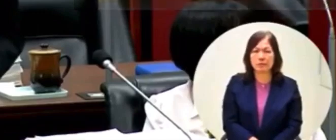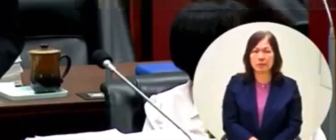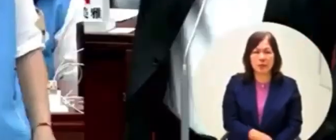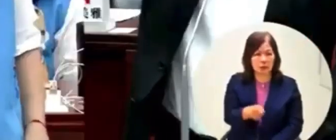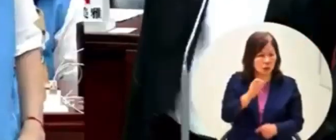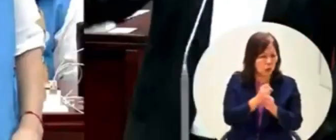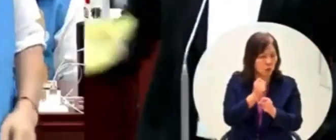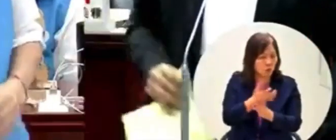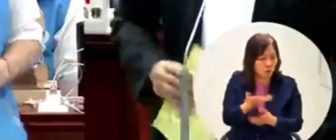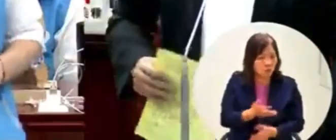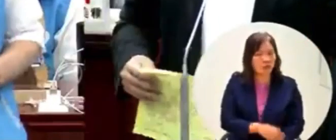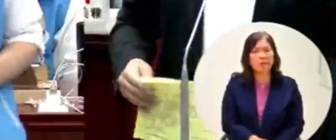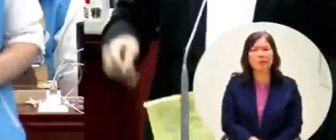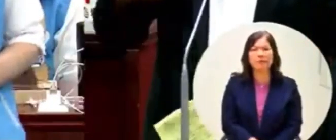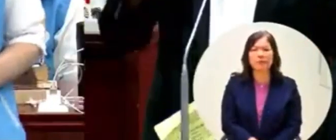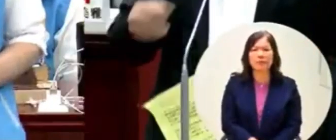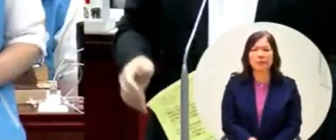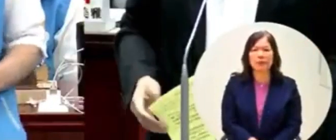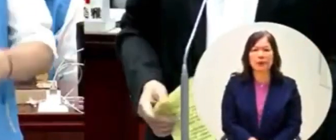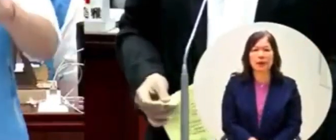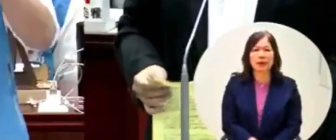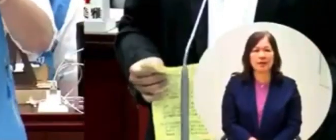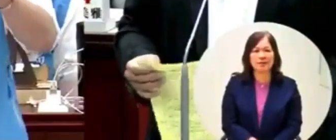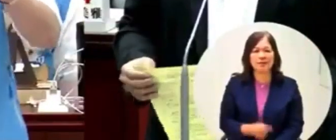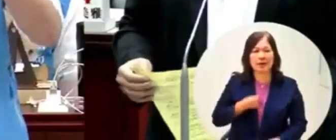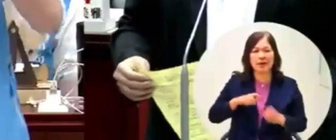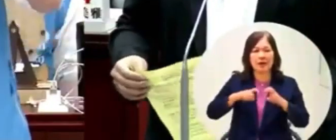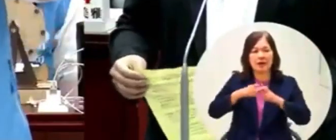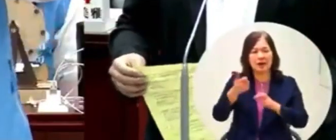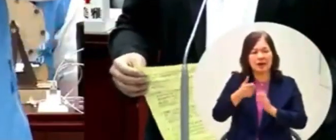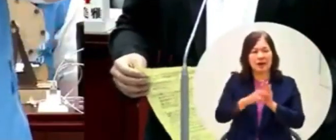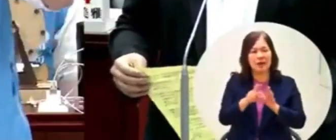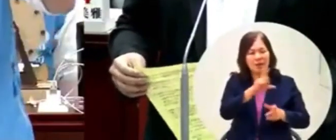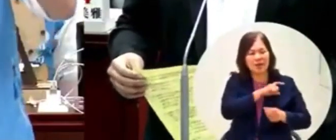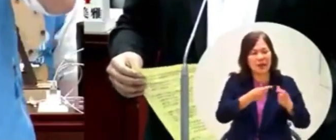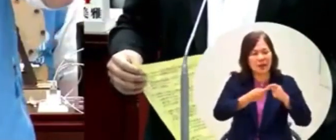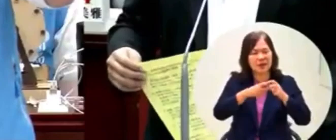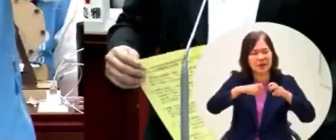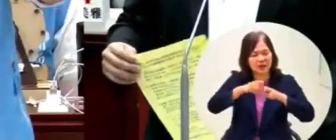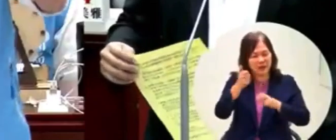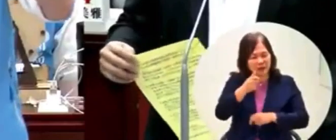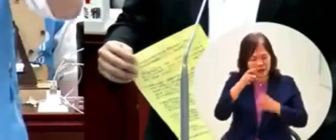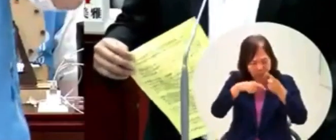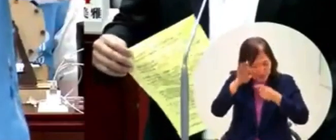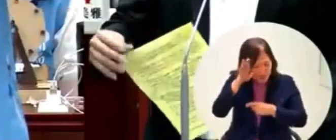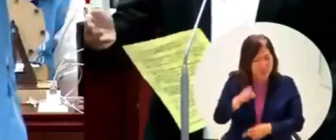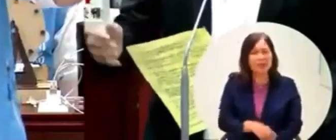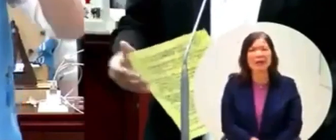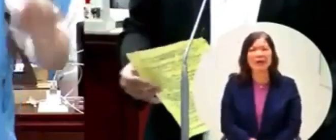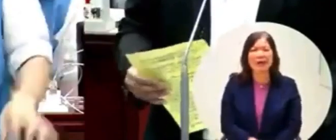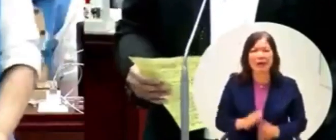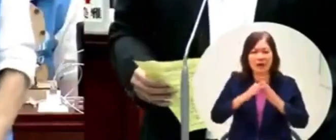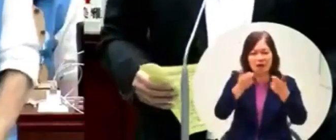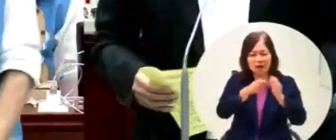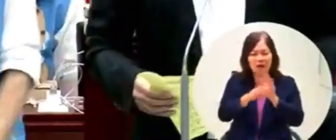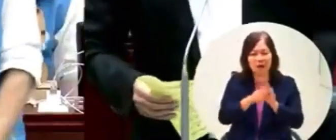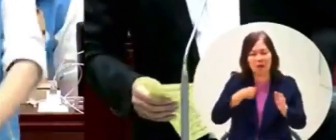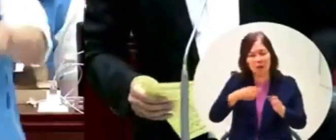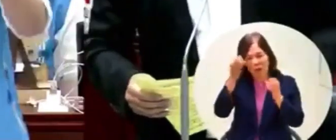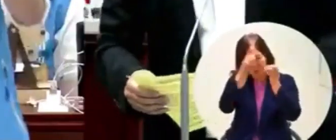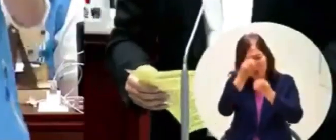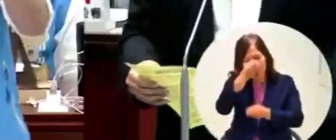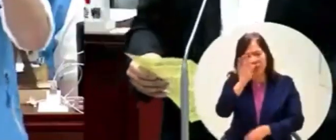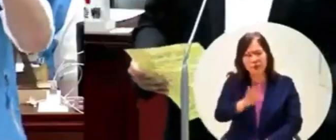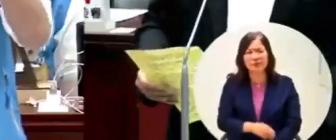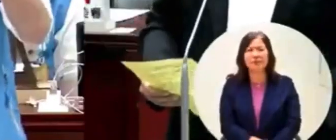做的謝謝黃議員的我説你對不起 劉鋒議員對不起 我議員太多頭昏昏的謝謝李議員